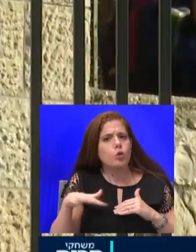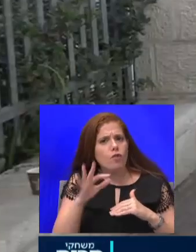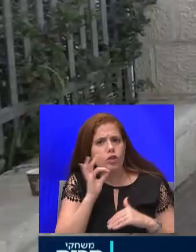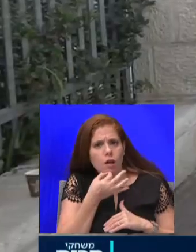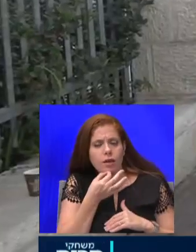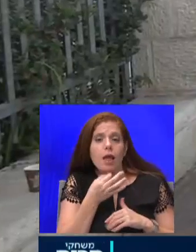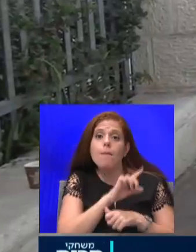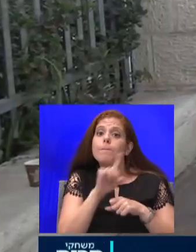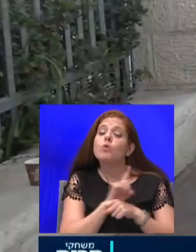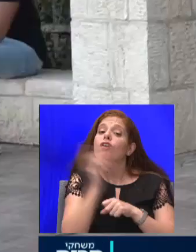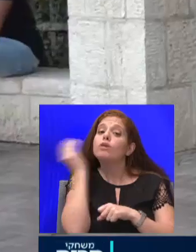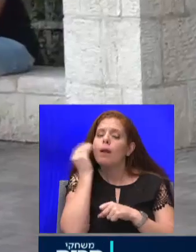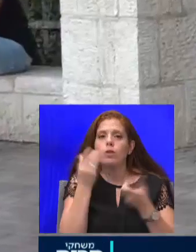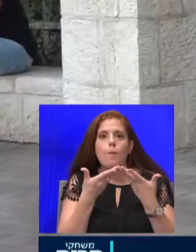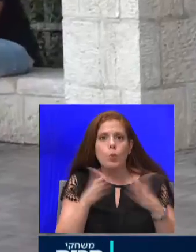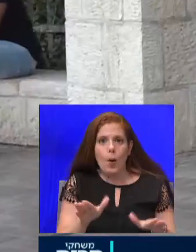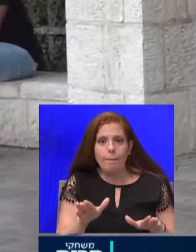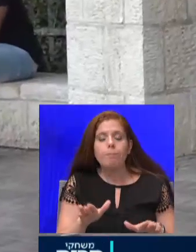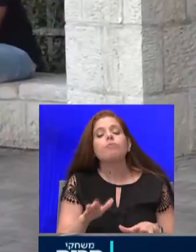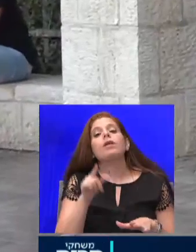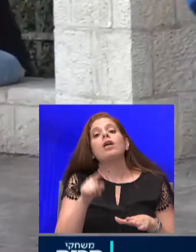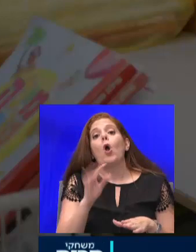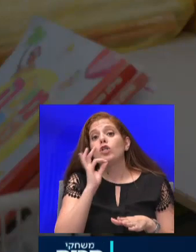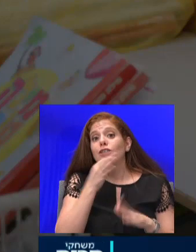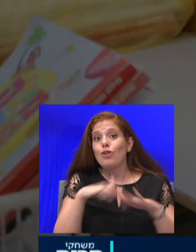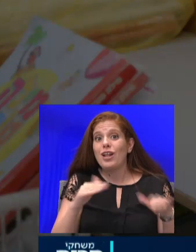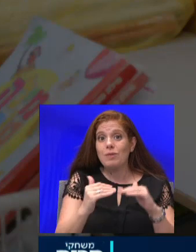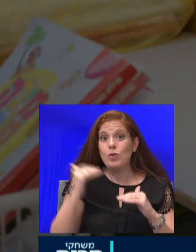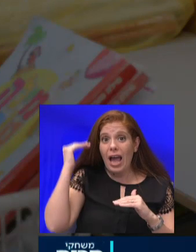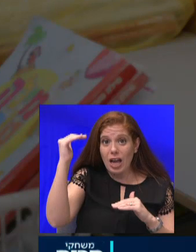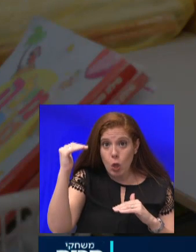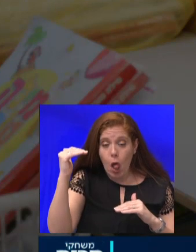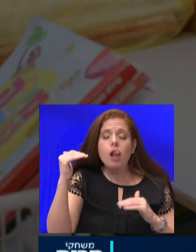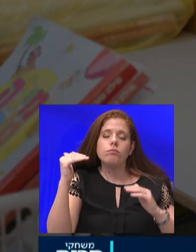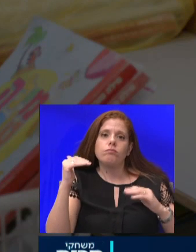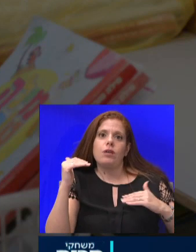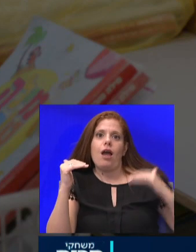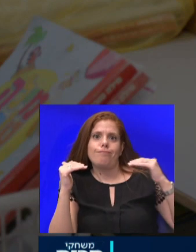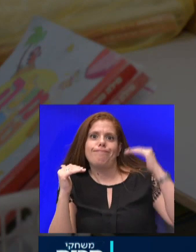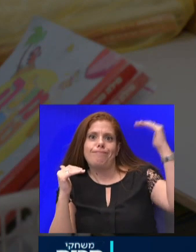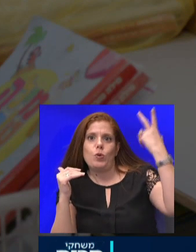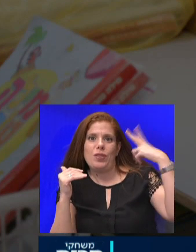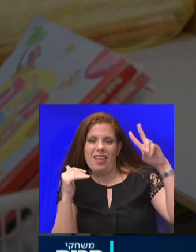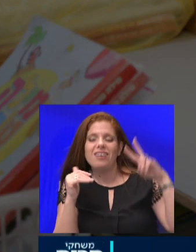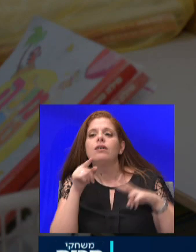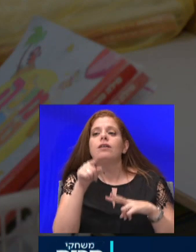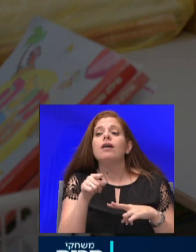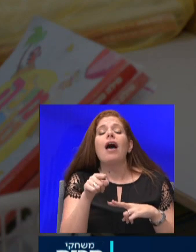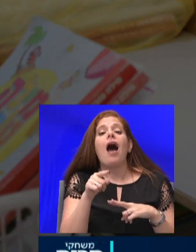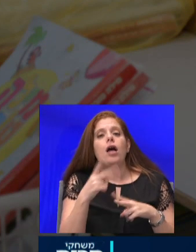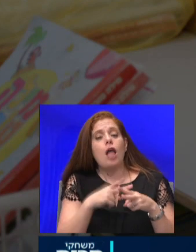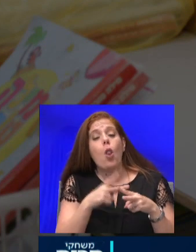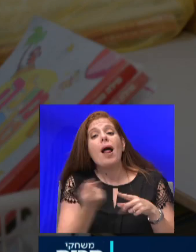ככל שגיל הילדים גדול יותר כך הקפיצה גבוהה יותר התחלואה עלתה פי שלושה בגילי הגן ועד לפי ארבעה